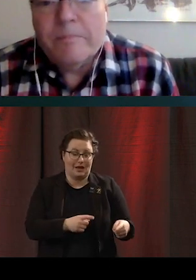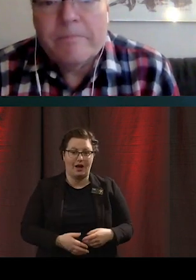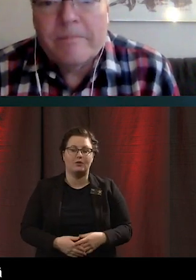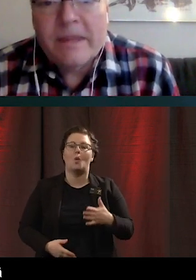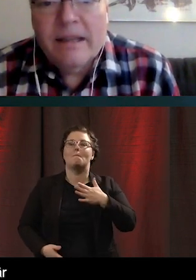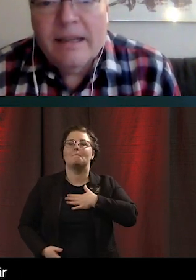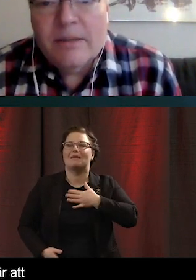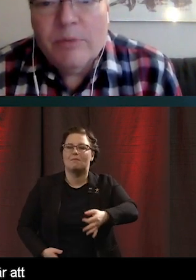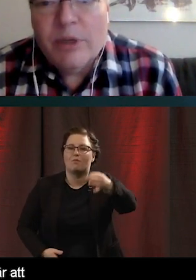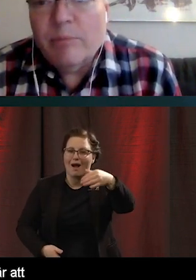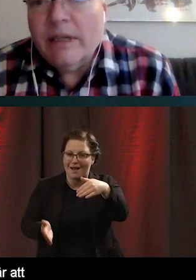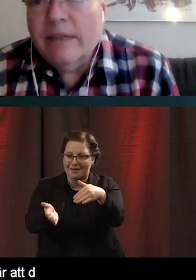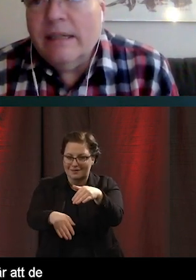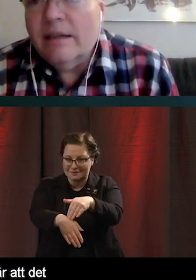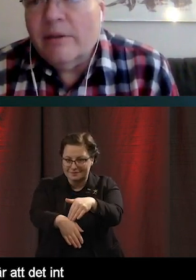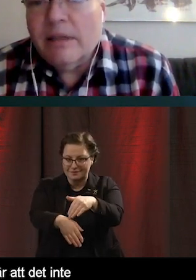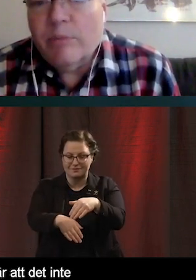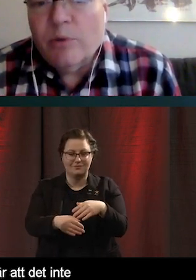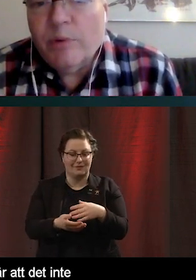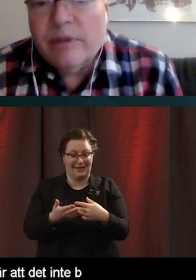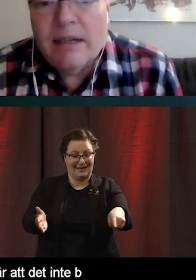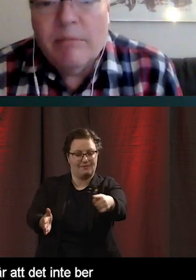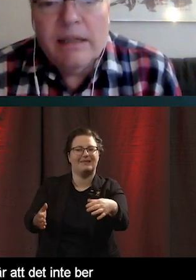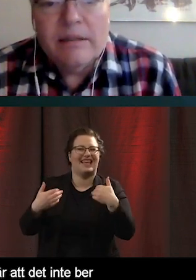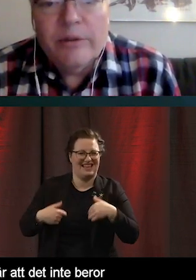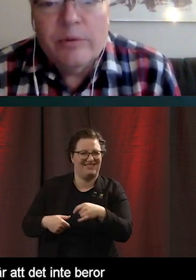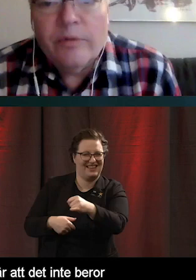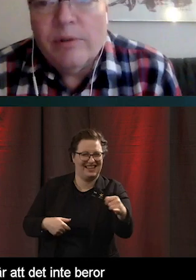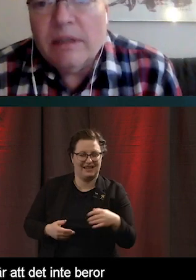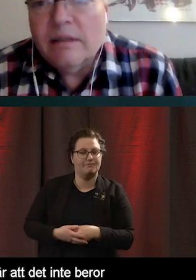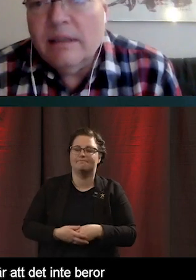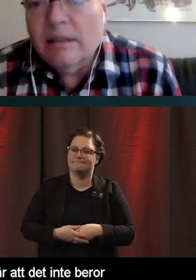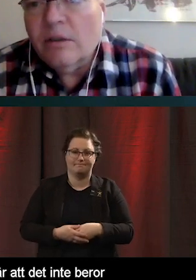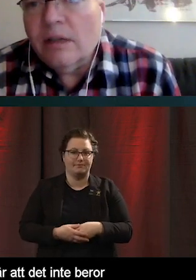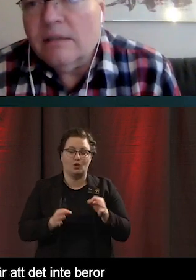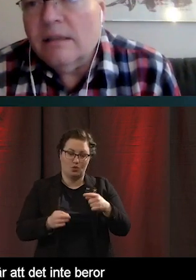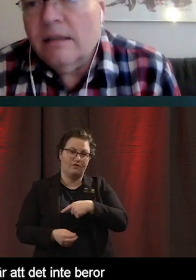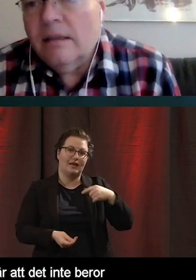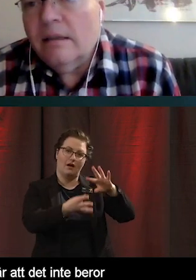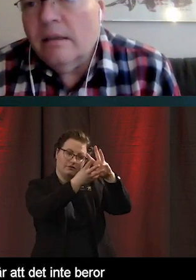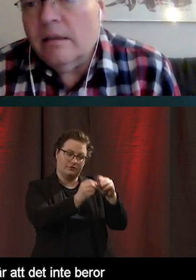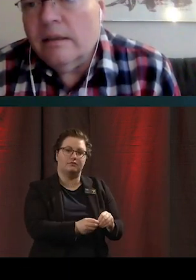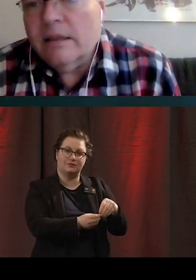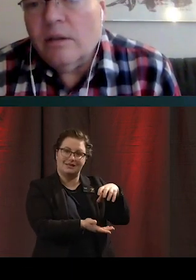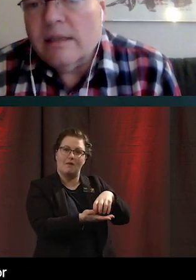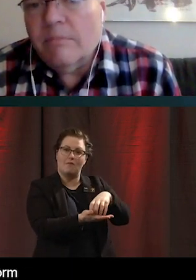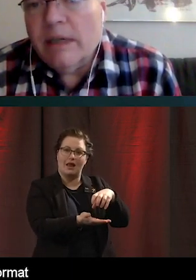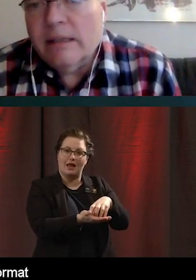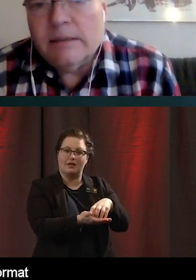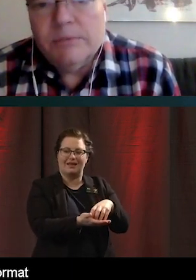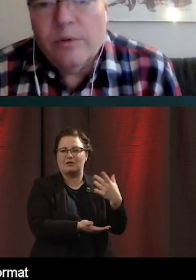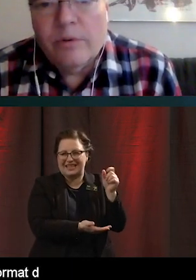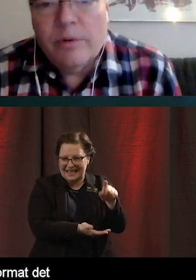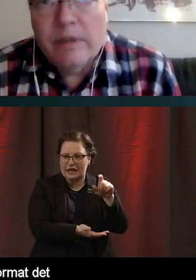på så mycket på individerna utan det beror på hur samhället har utformat det digitala